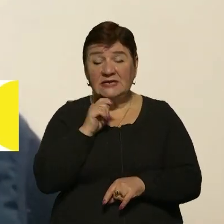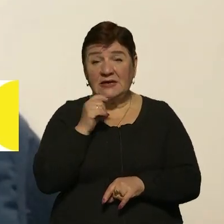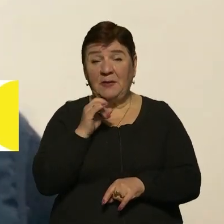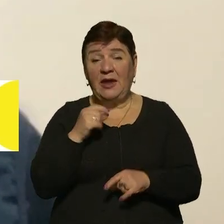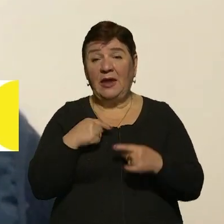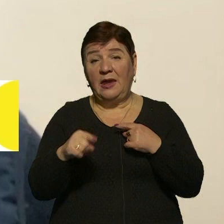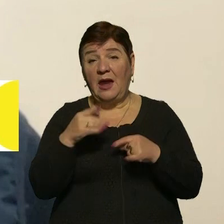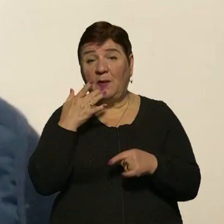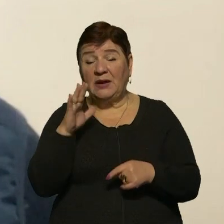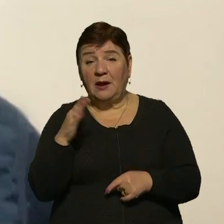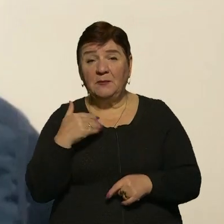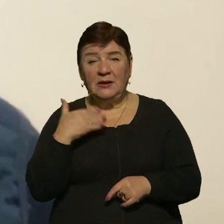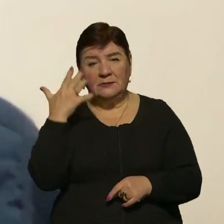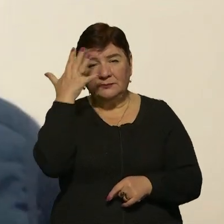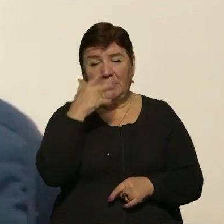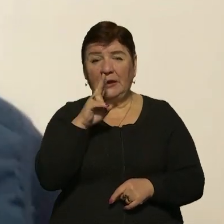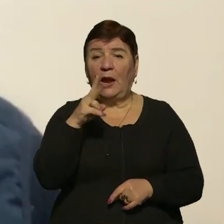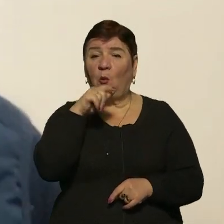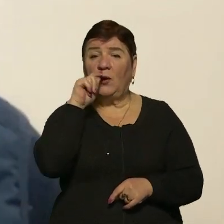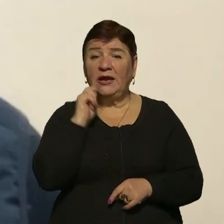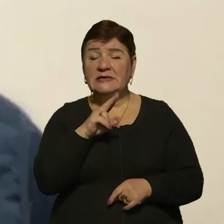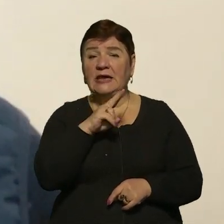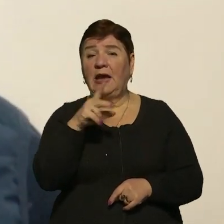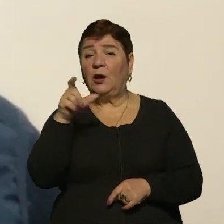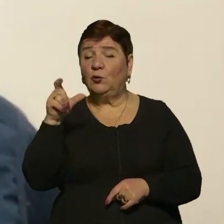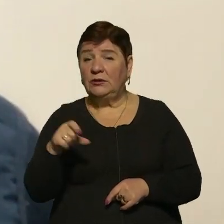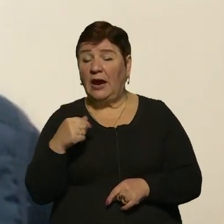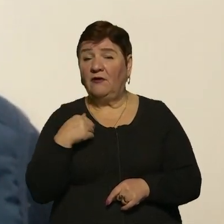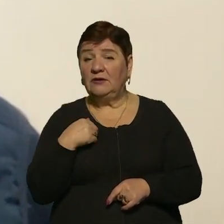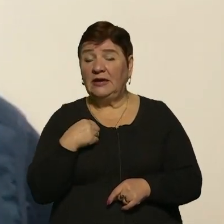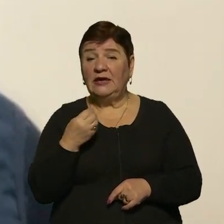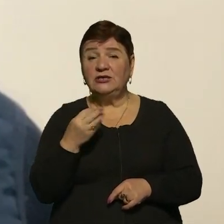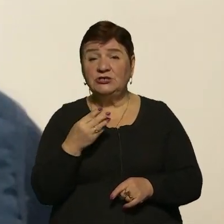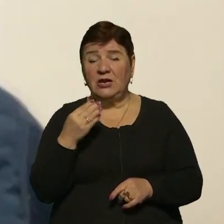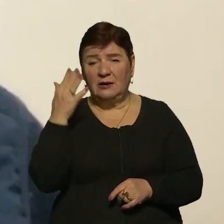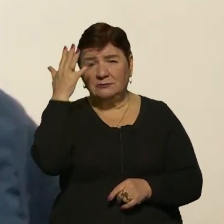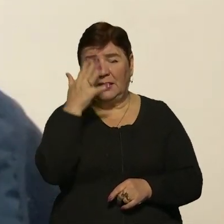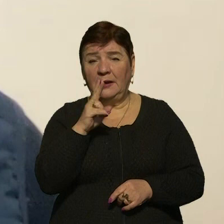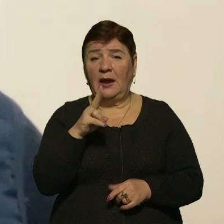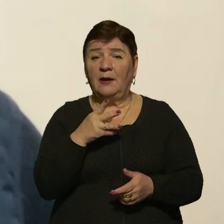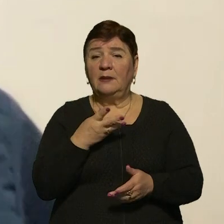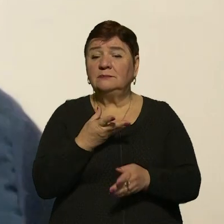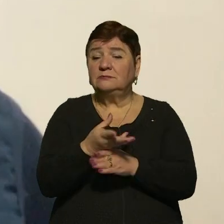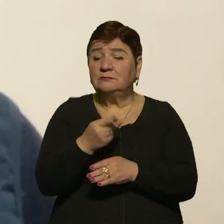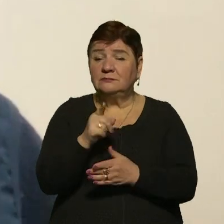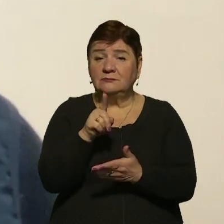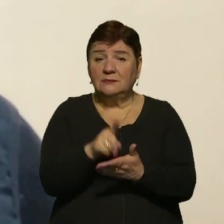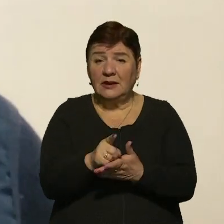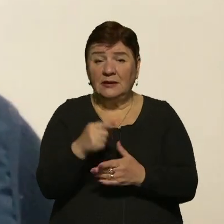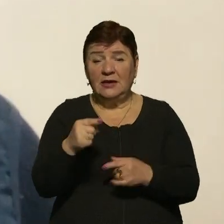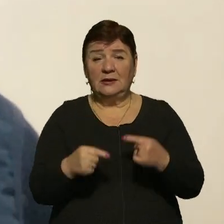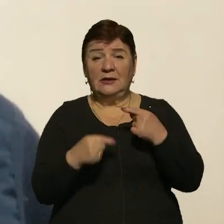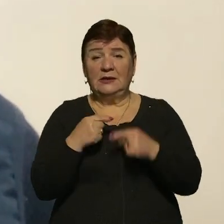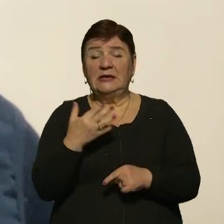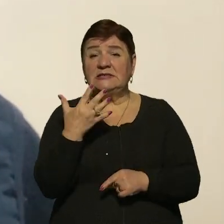американцями. Ми себе мислимо як українці, як люди, а вони себе ще мислять як платники податків. І для них ця дискусія